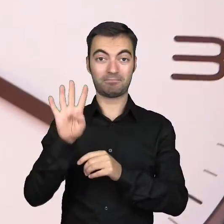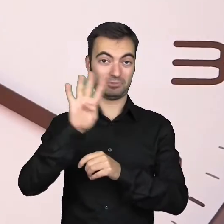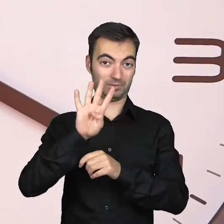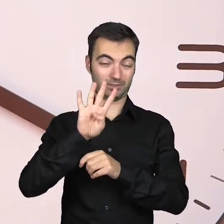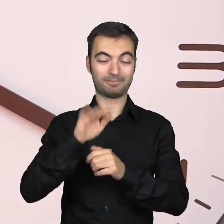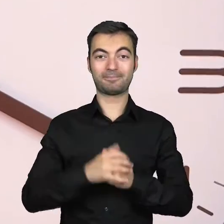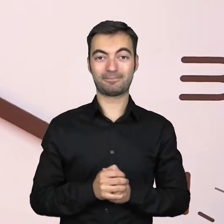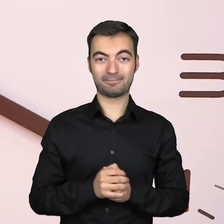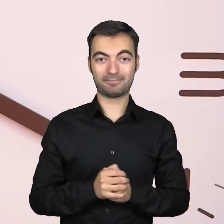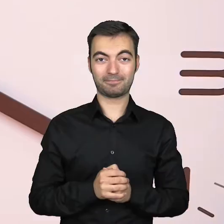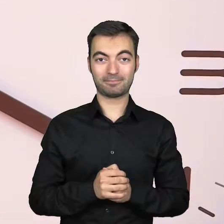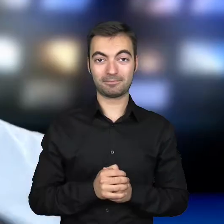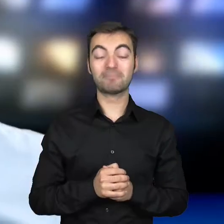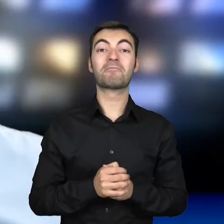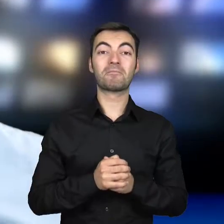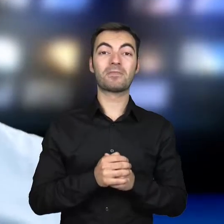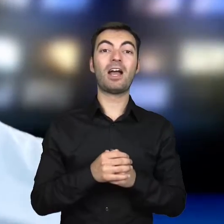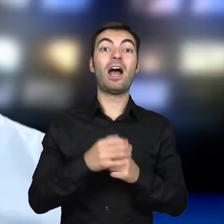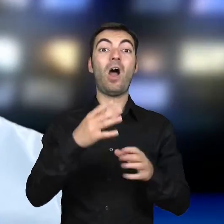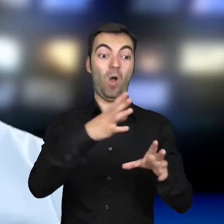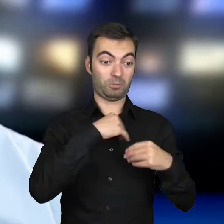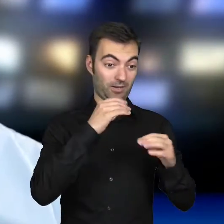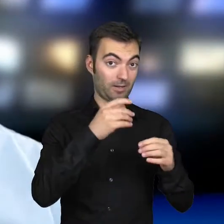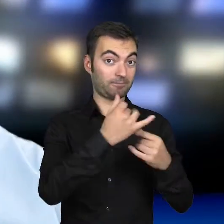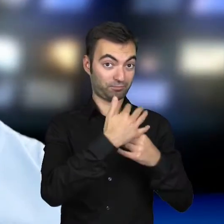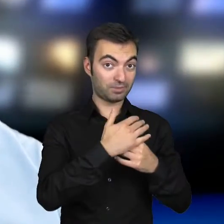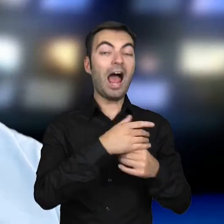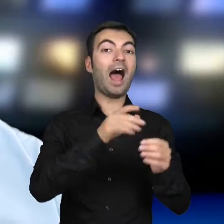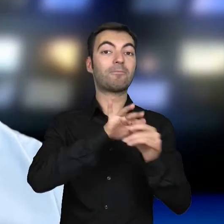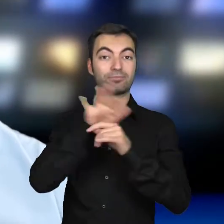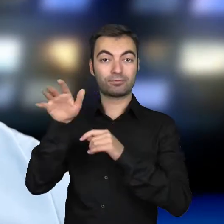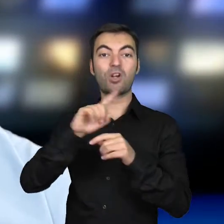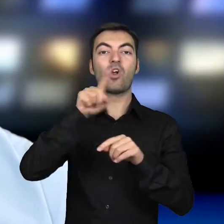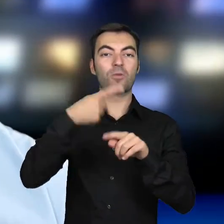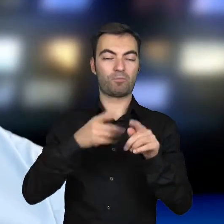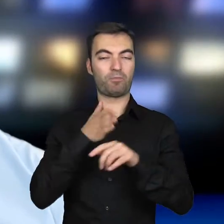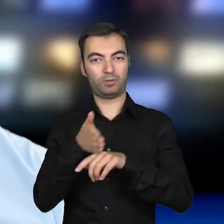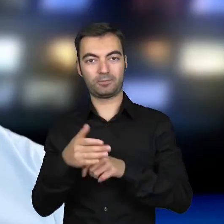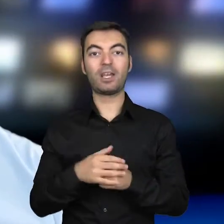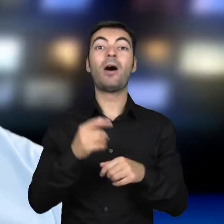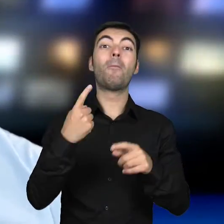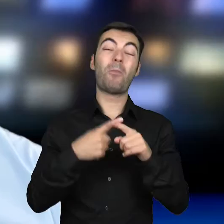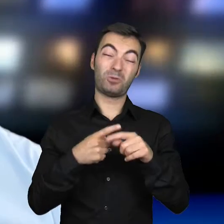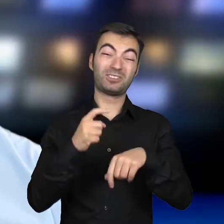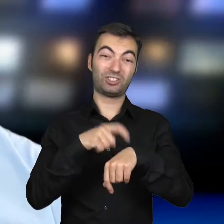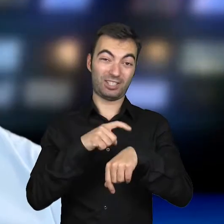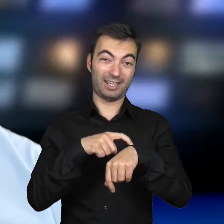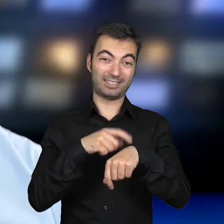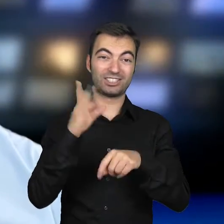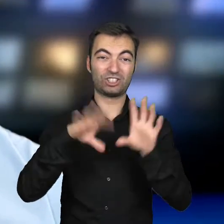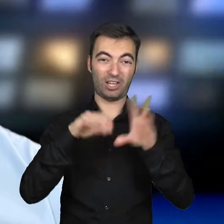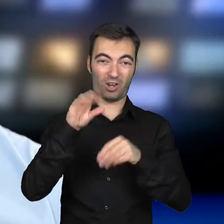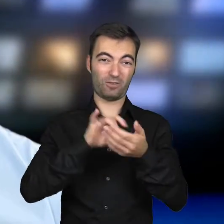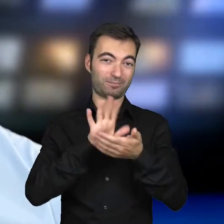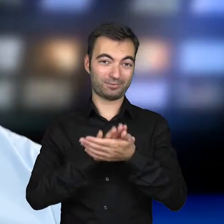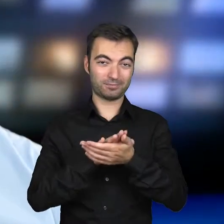i 16.00. A wysyłane półtorej godziny później. Do tego trzeba doliczyć jeszcze czas potrzebny obu